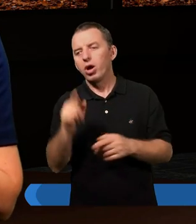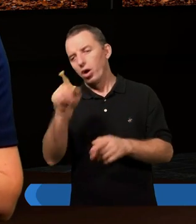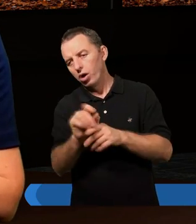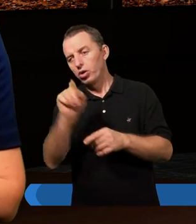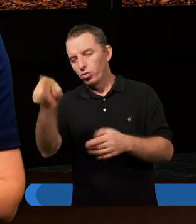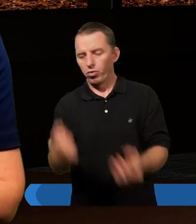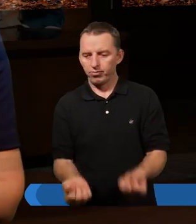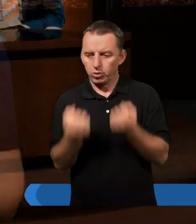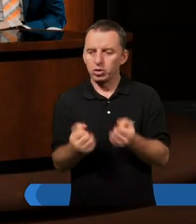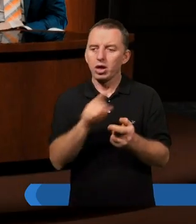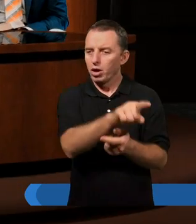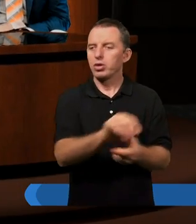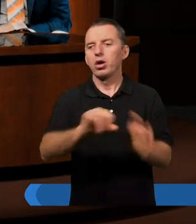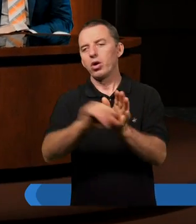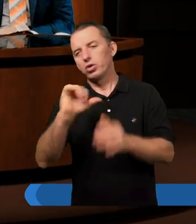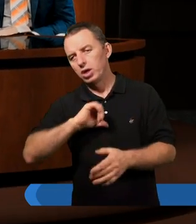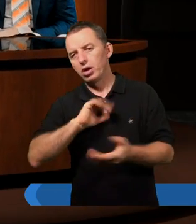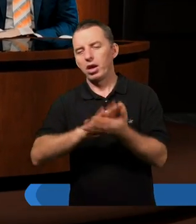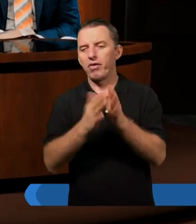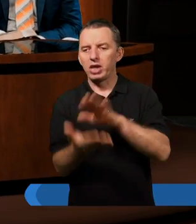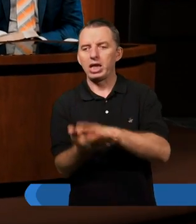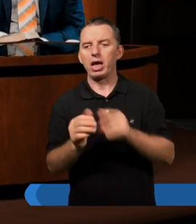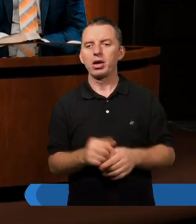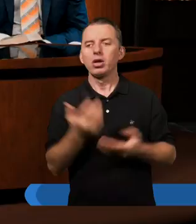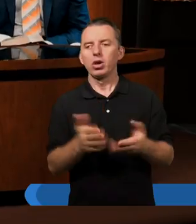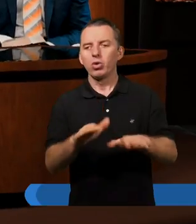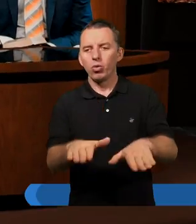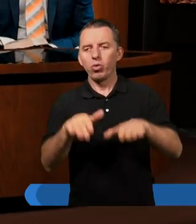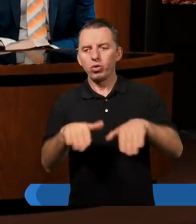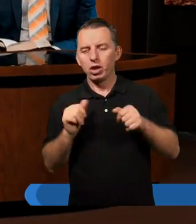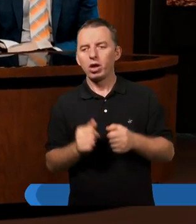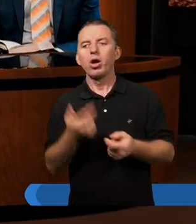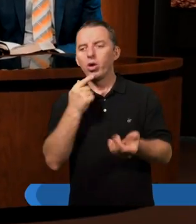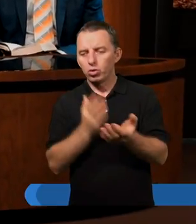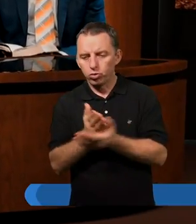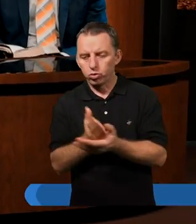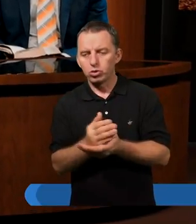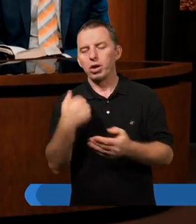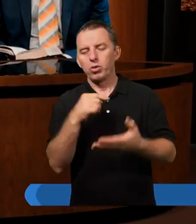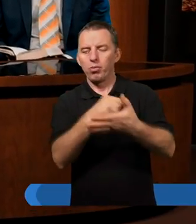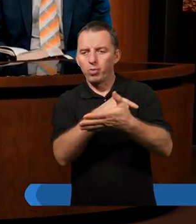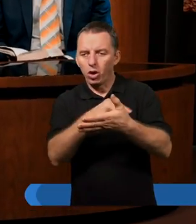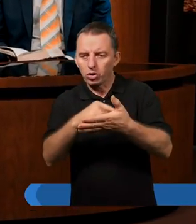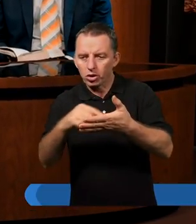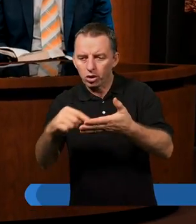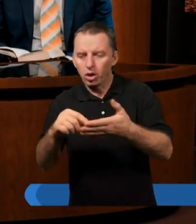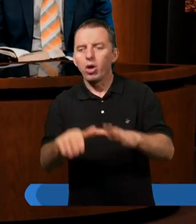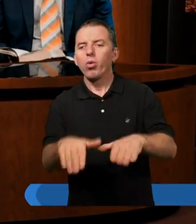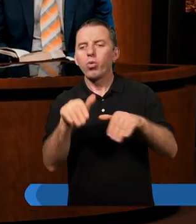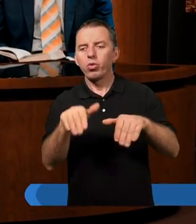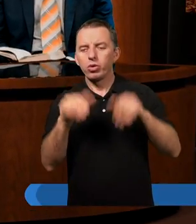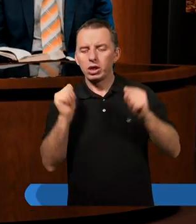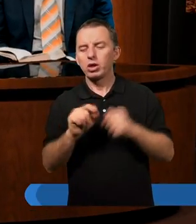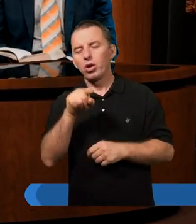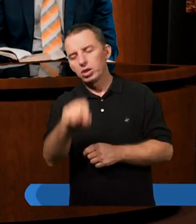od niego. Tak. On chciał uniknąć, tak jak słusznie było podkreślone, uniknąć tego,